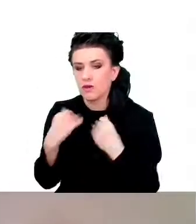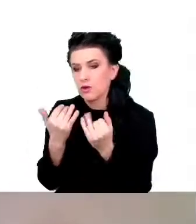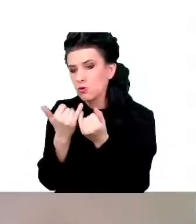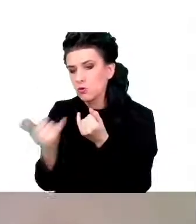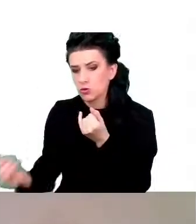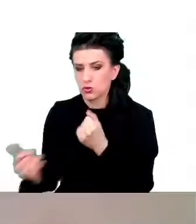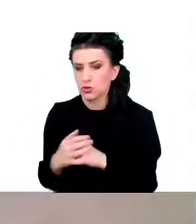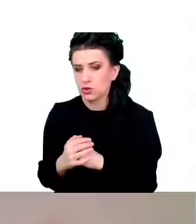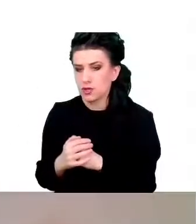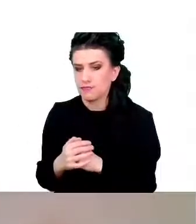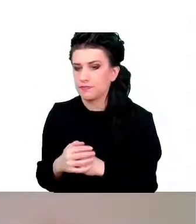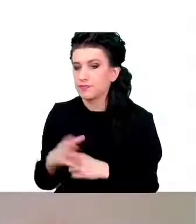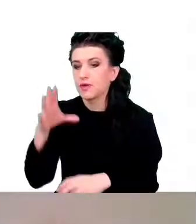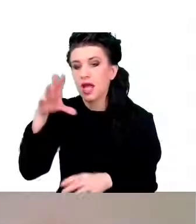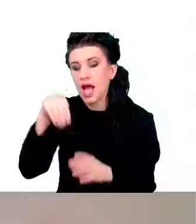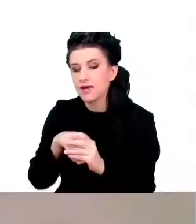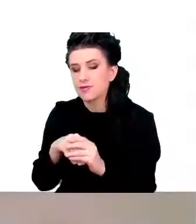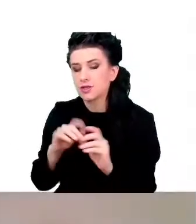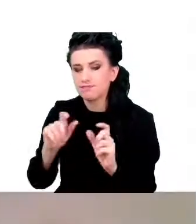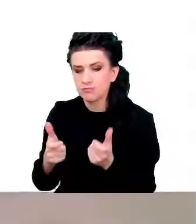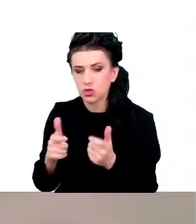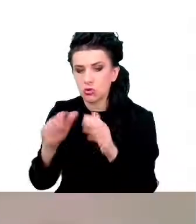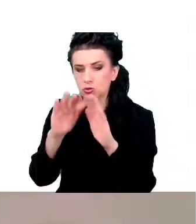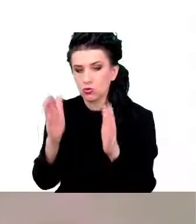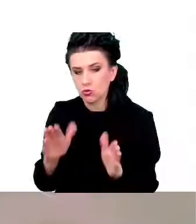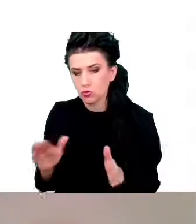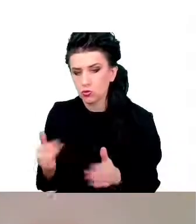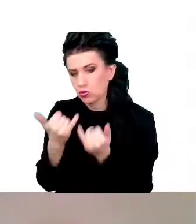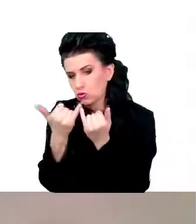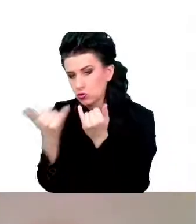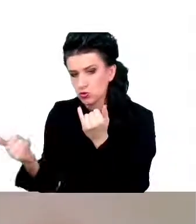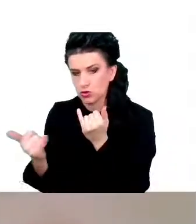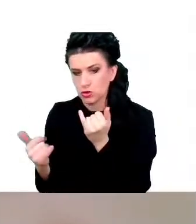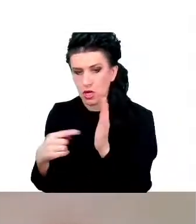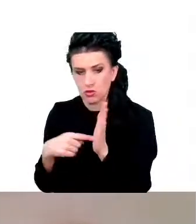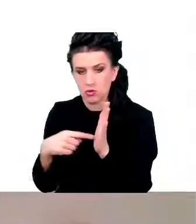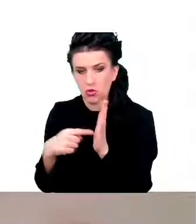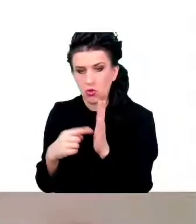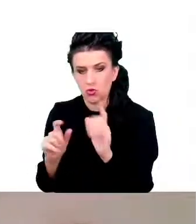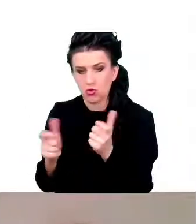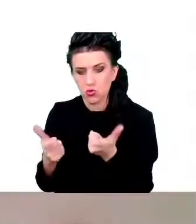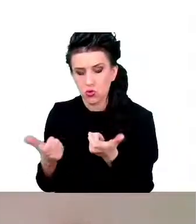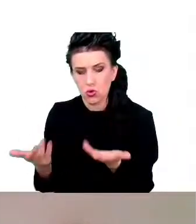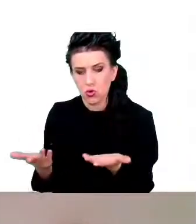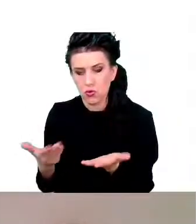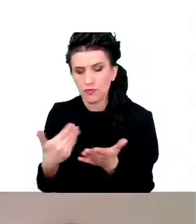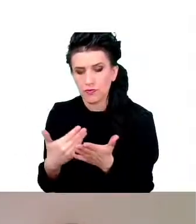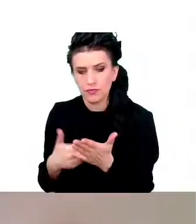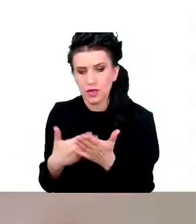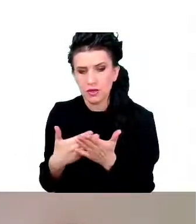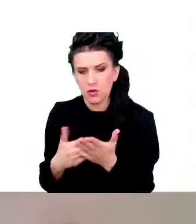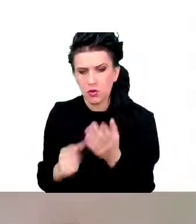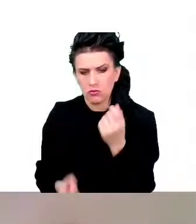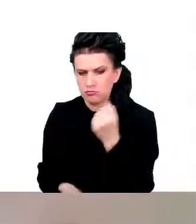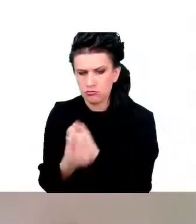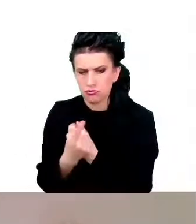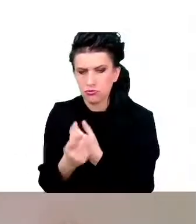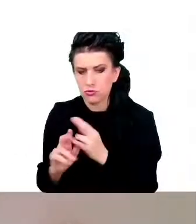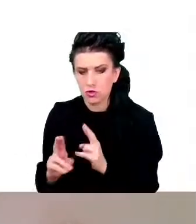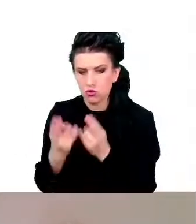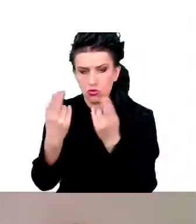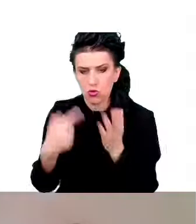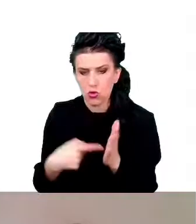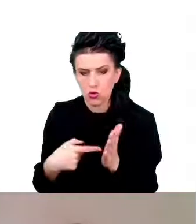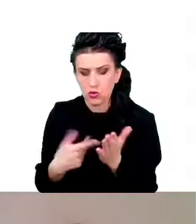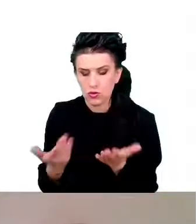wynika z tej różnej morfologii? Wynika, a może z czego wynika ta morfologia? Ta morfologia wynika z tego, że